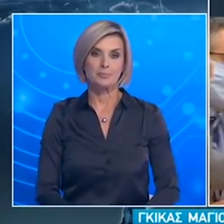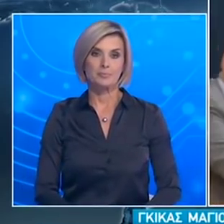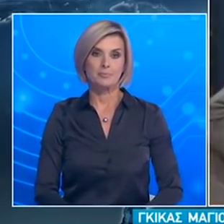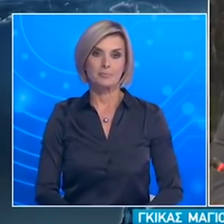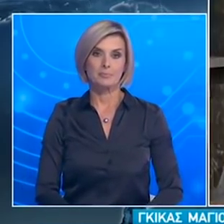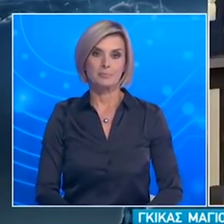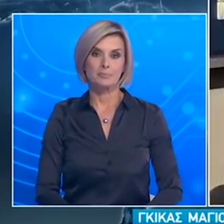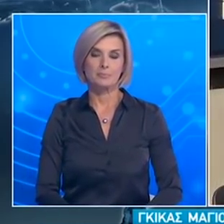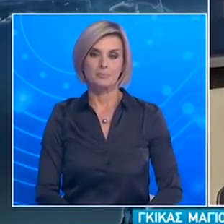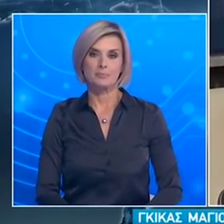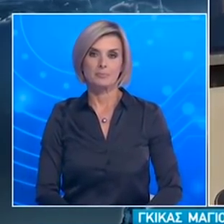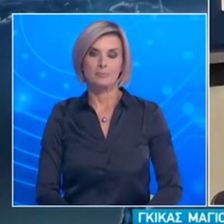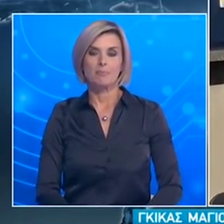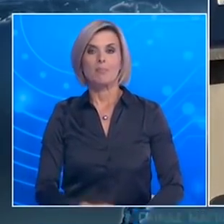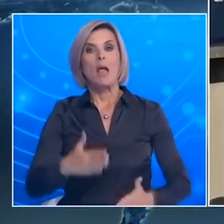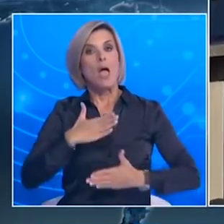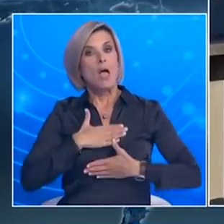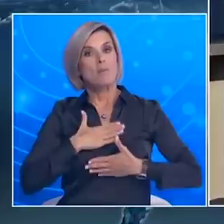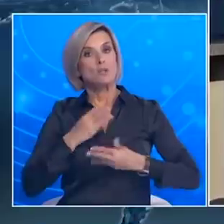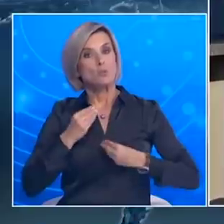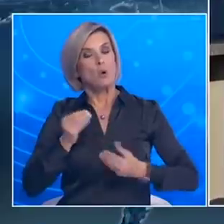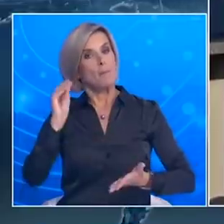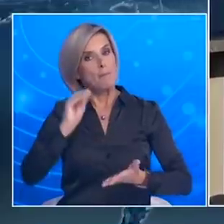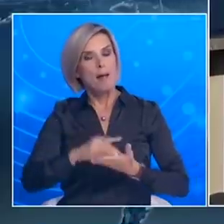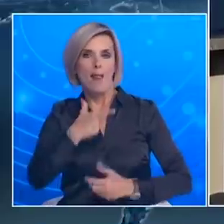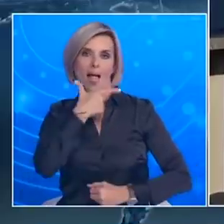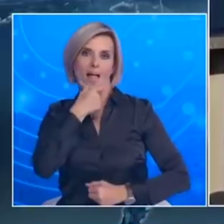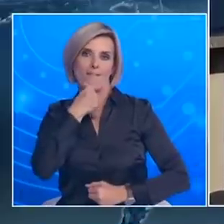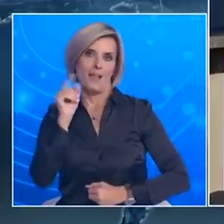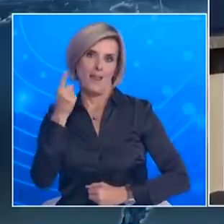Ευχαριστώ πολύ για την ερώτηση γιατί μου δίνετε την ευκαιρία για μία ακόμη φορά